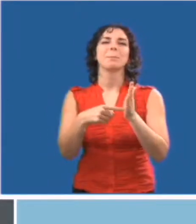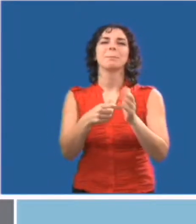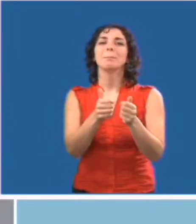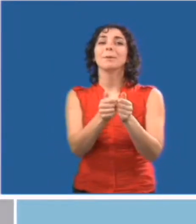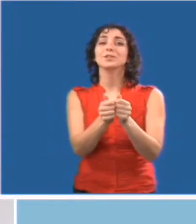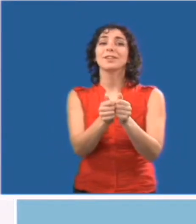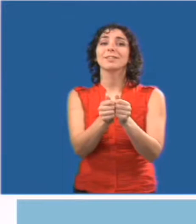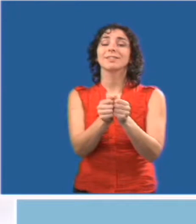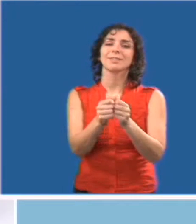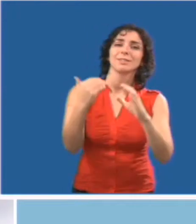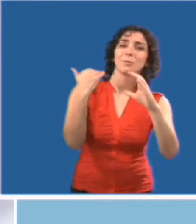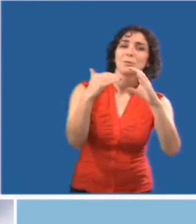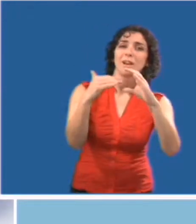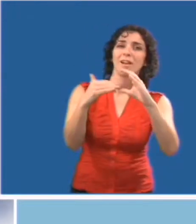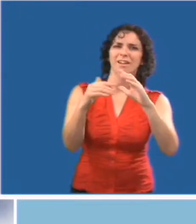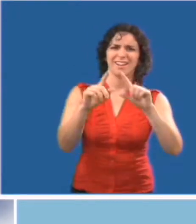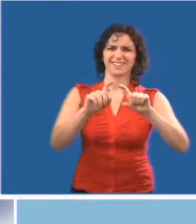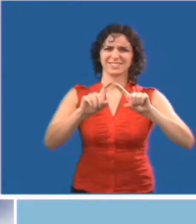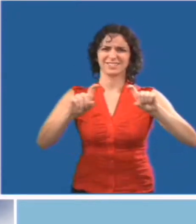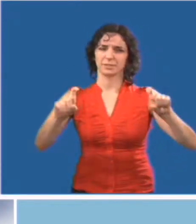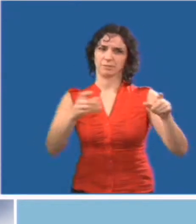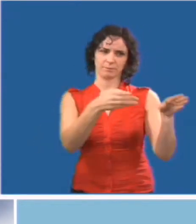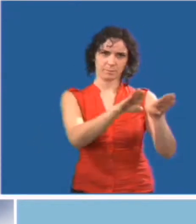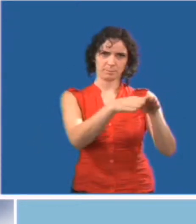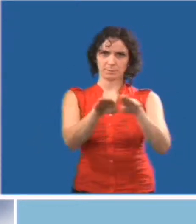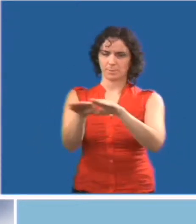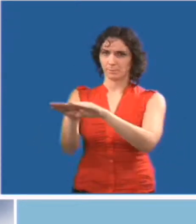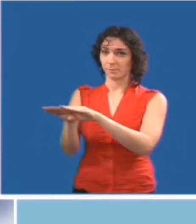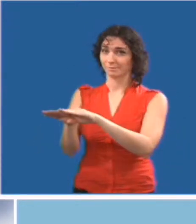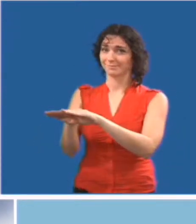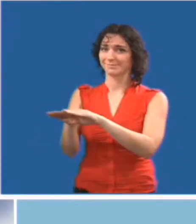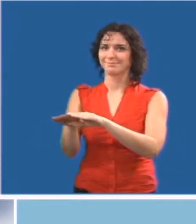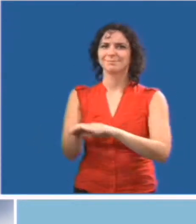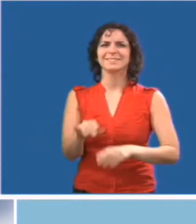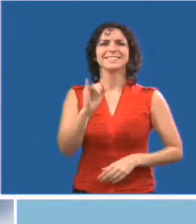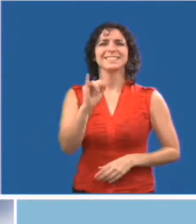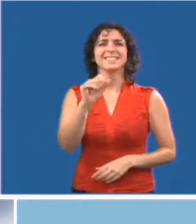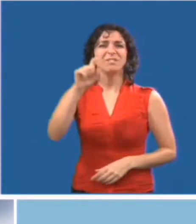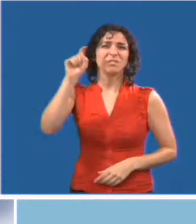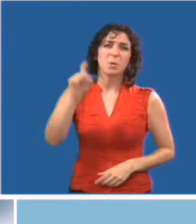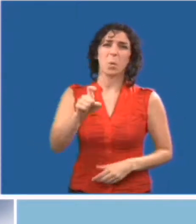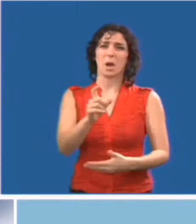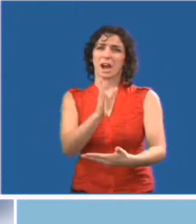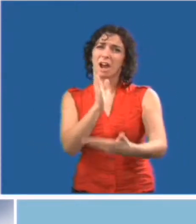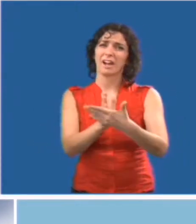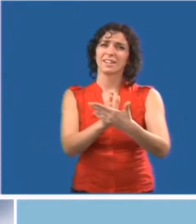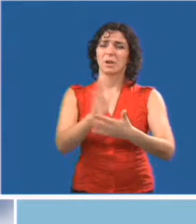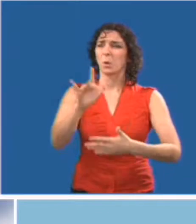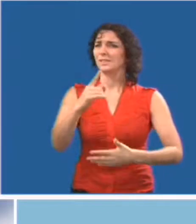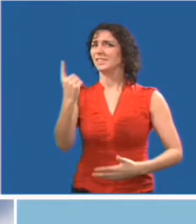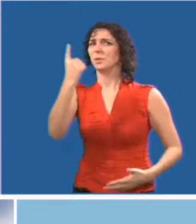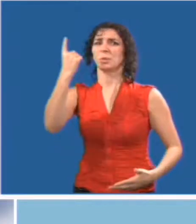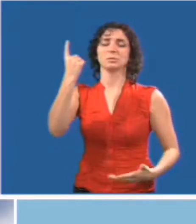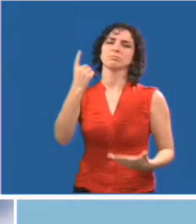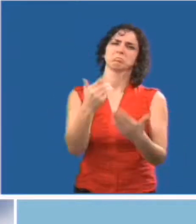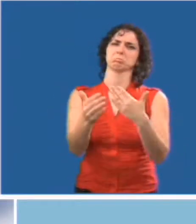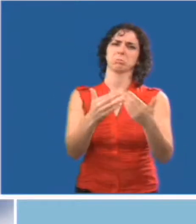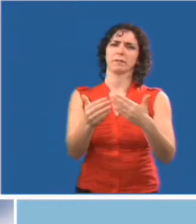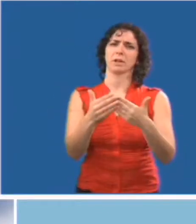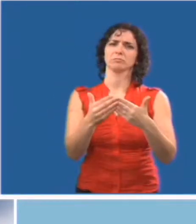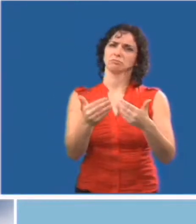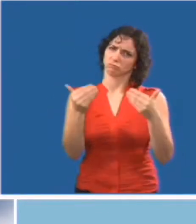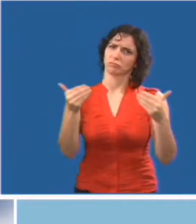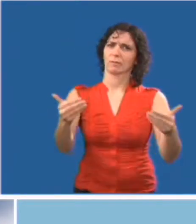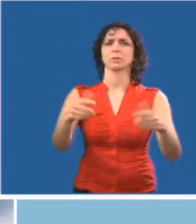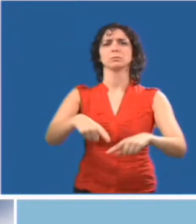favorable, il serait préférable d'effectuer la formation sans interruption. Évitez de prendre des appels